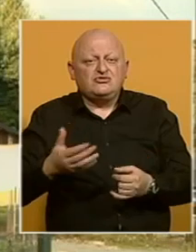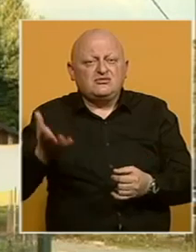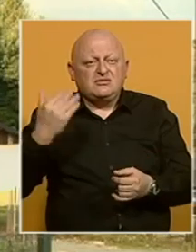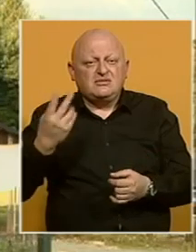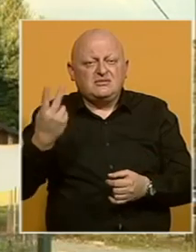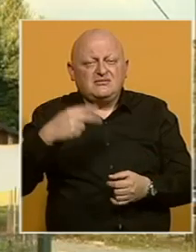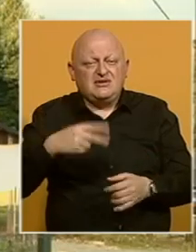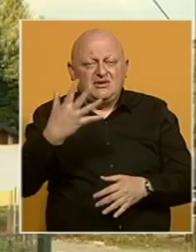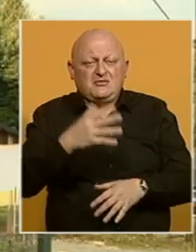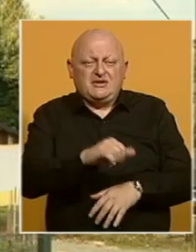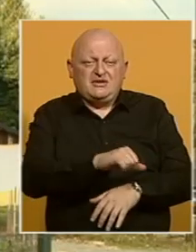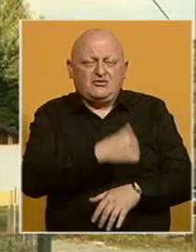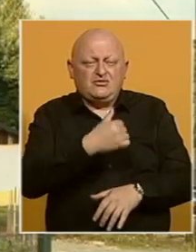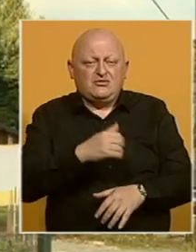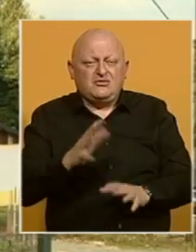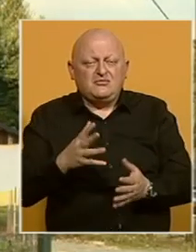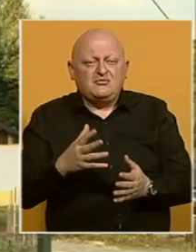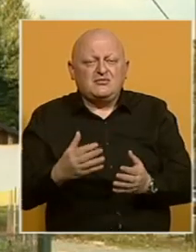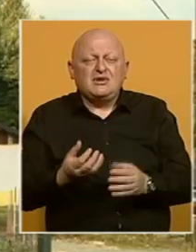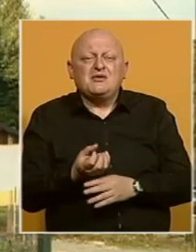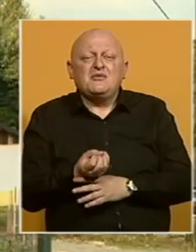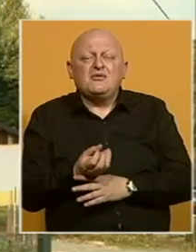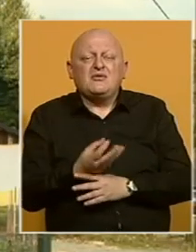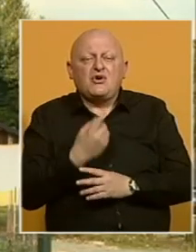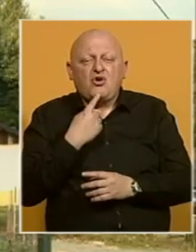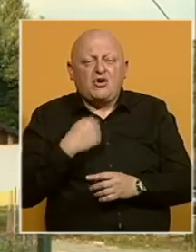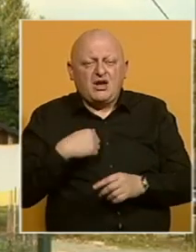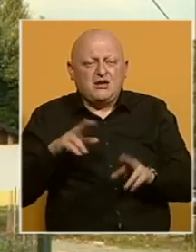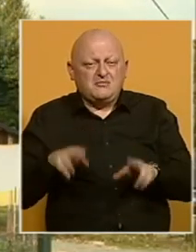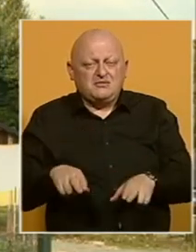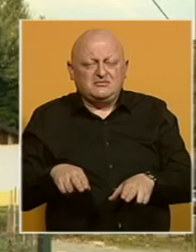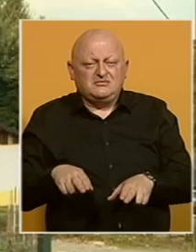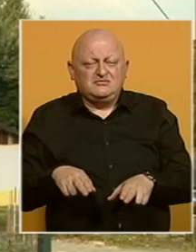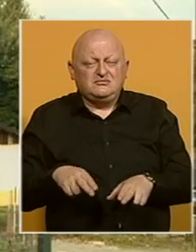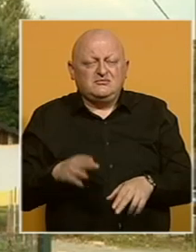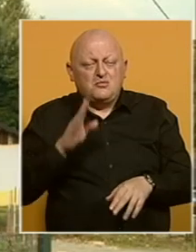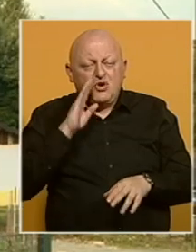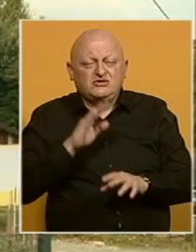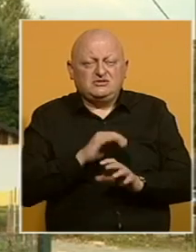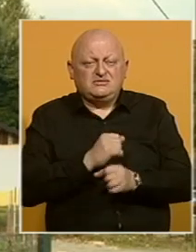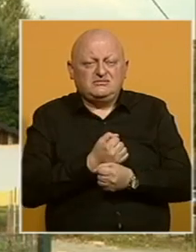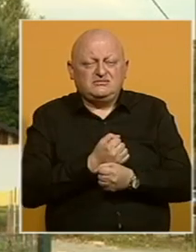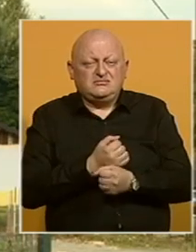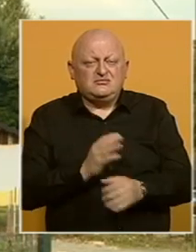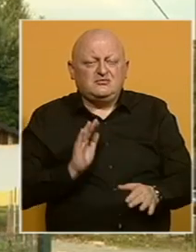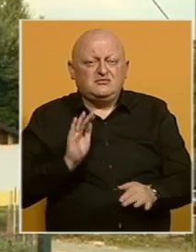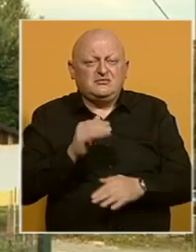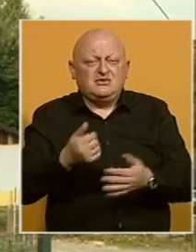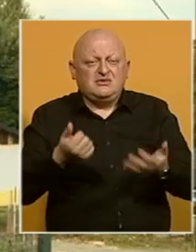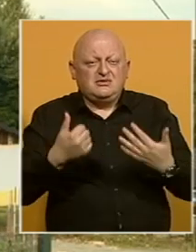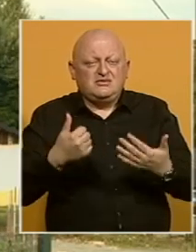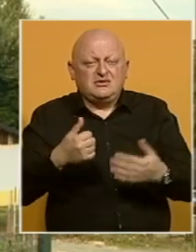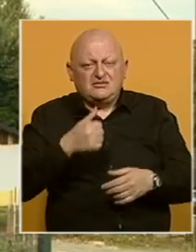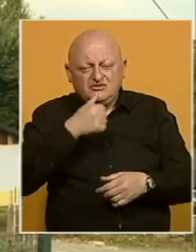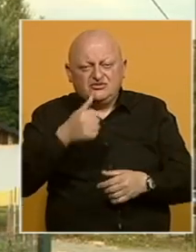bila 2005. godine, a prema nekakvim informacijom s kojima ja raspolažem, u Bosni i Hercegovini je preko 60